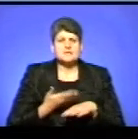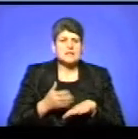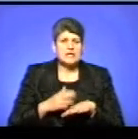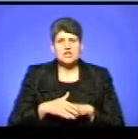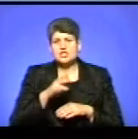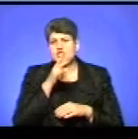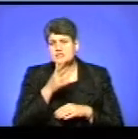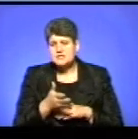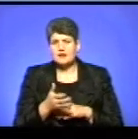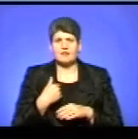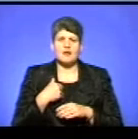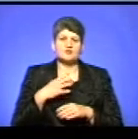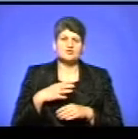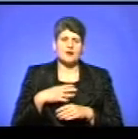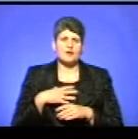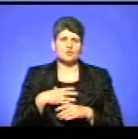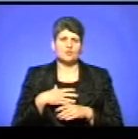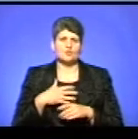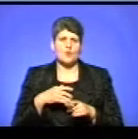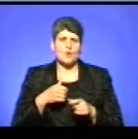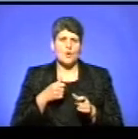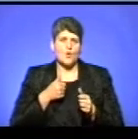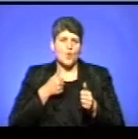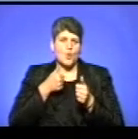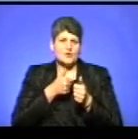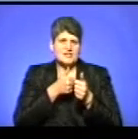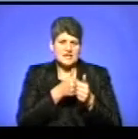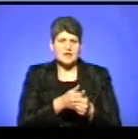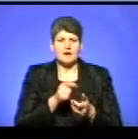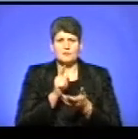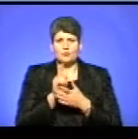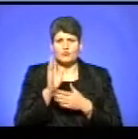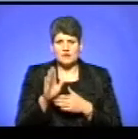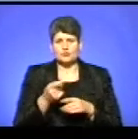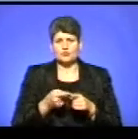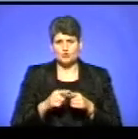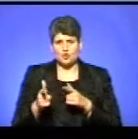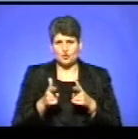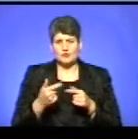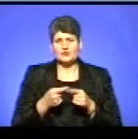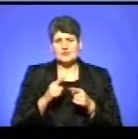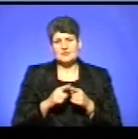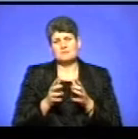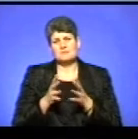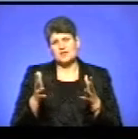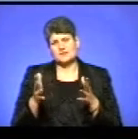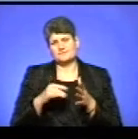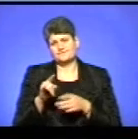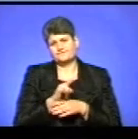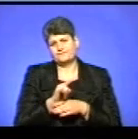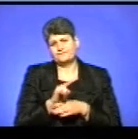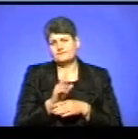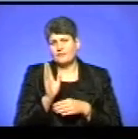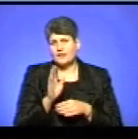часи і нас чекають гоніння, і ми повинні бути до цього готові, то це швидше провокації для того, щоб